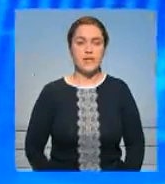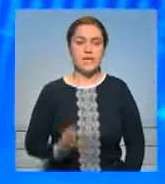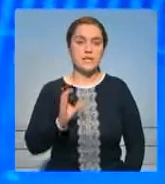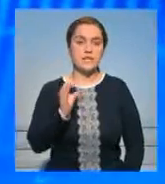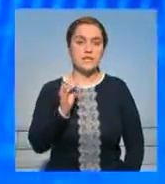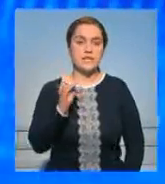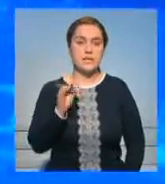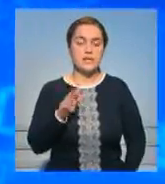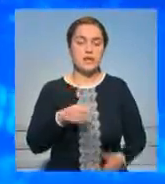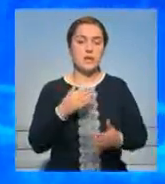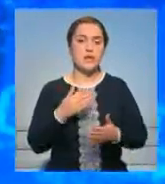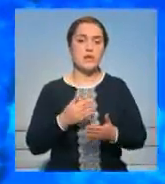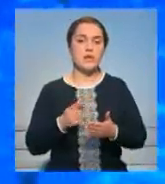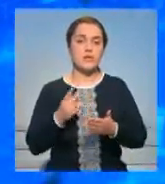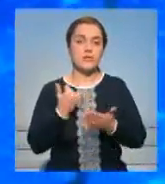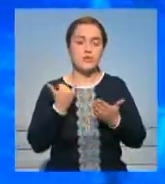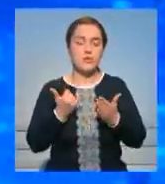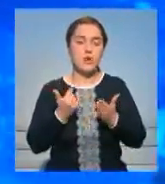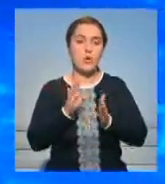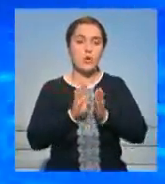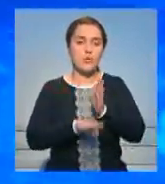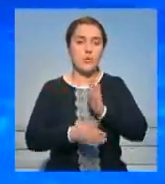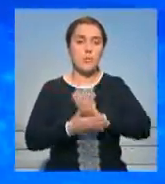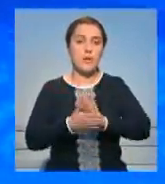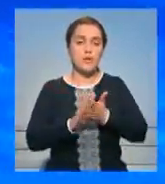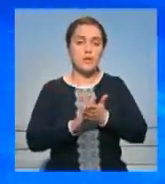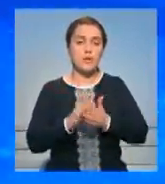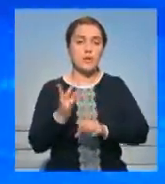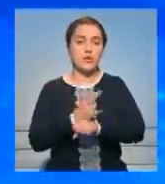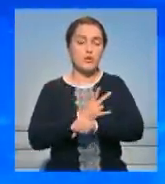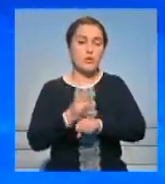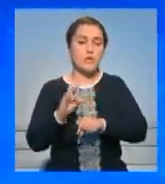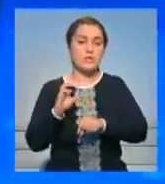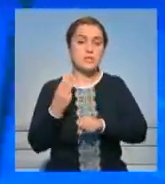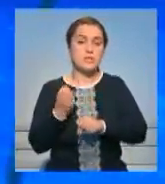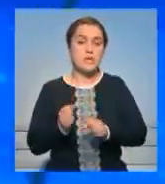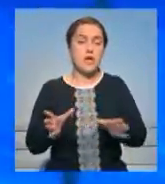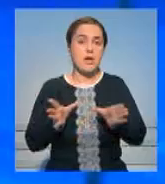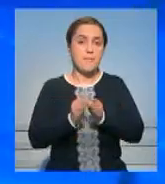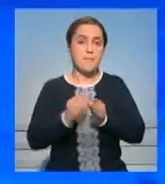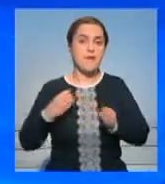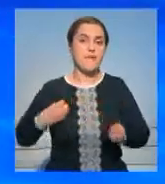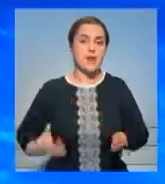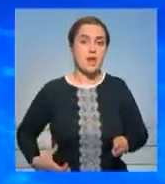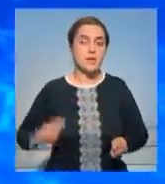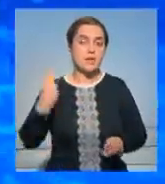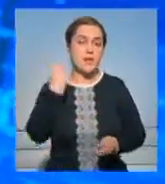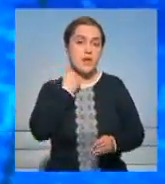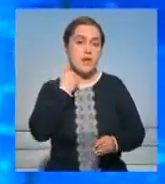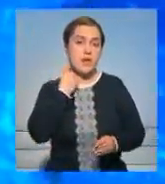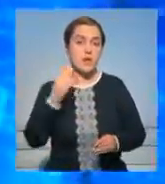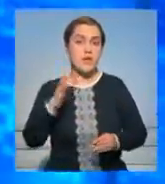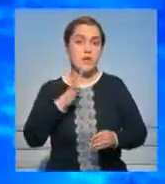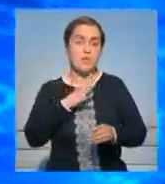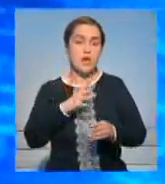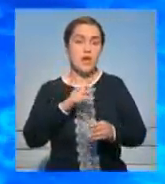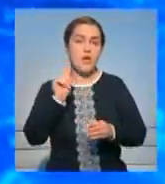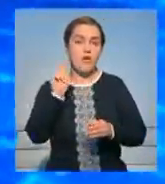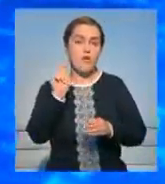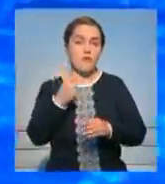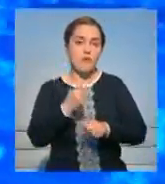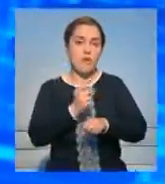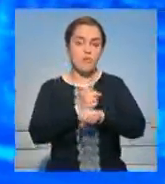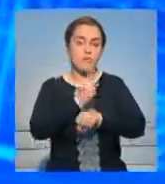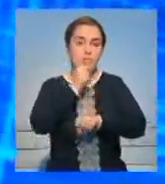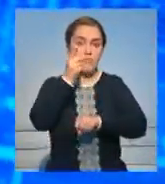приковано все внимание мирового сообщества. Напомним, сегодня ночью США совместно с Францией и Великобританией провели силовую операцию, выпустив